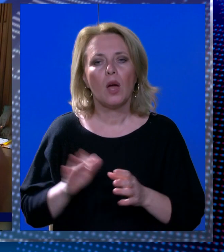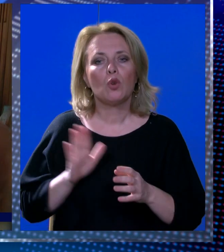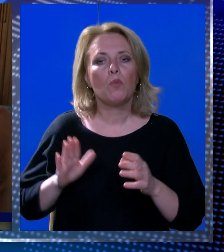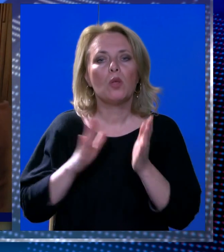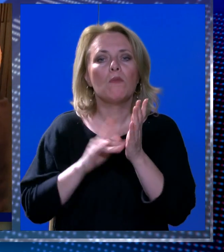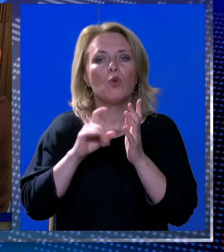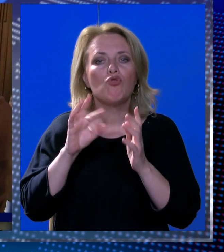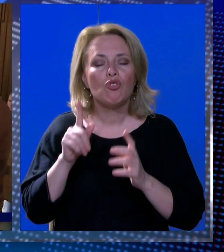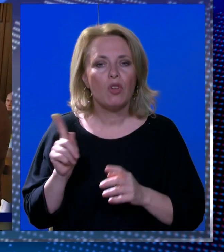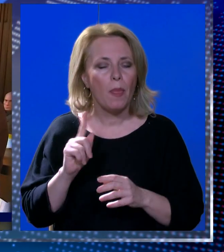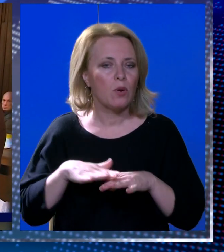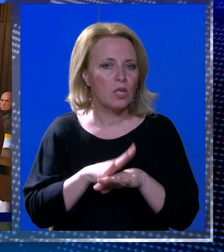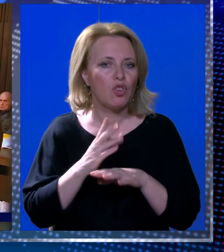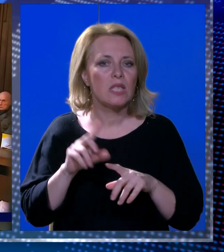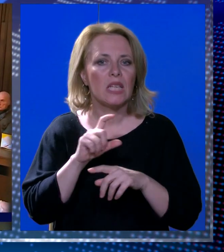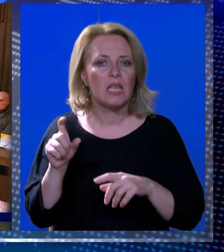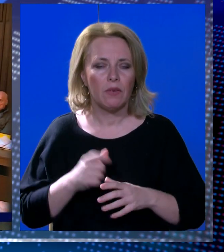Gospodin Vučić. Ne sam.